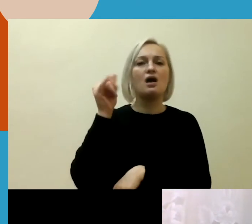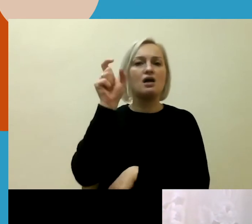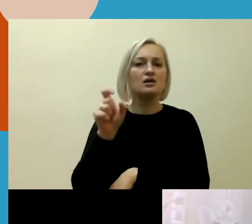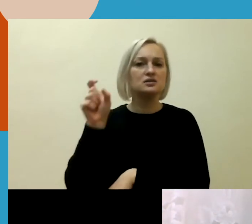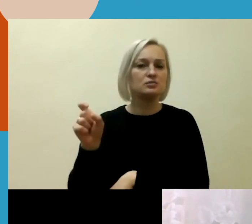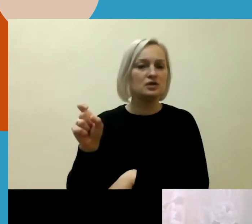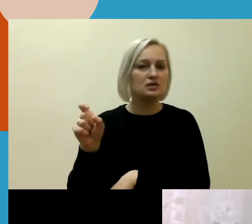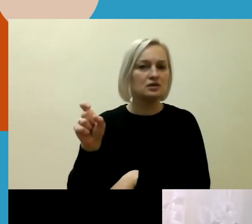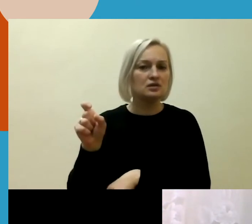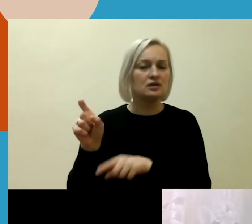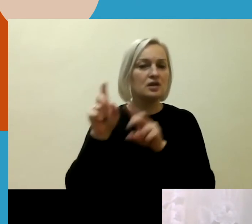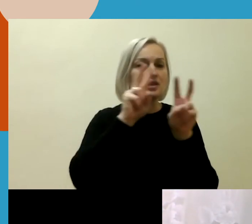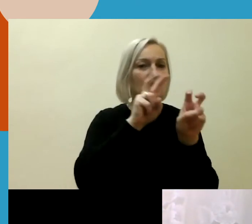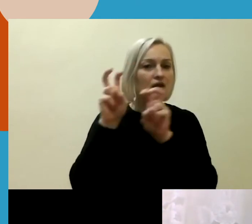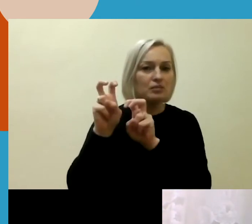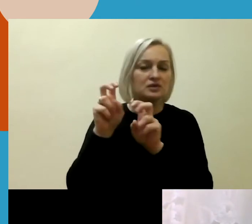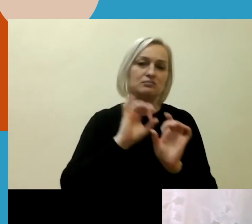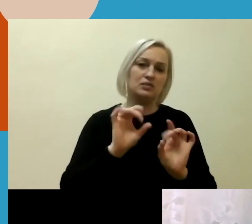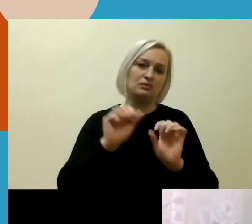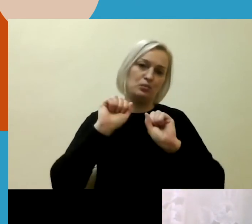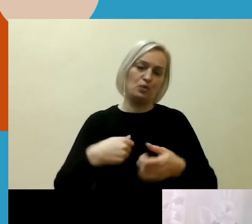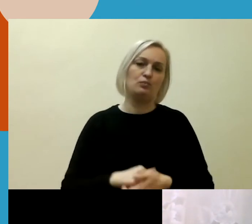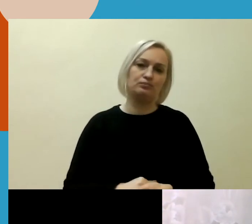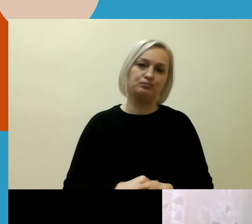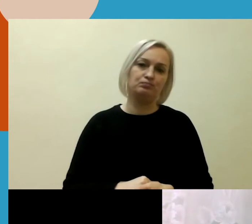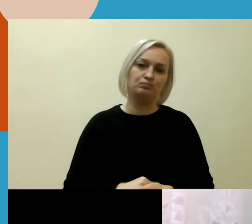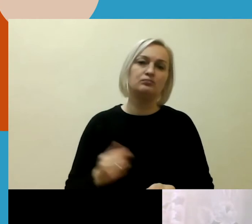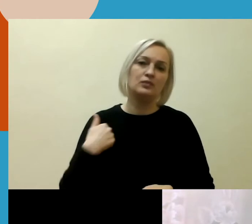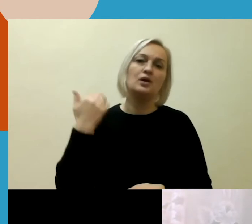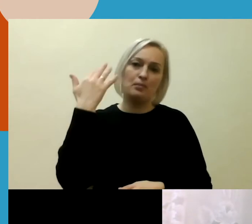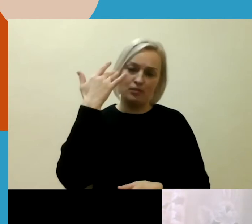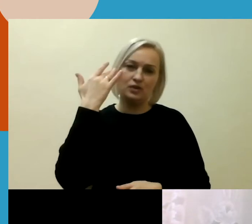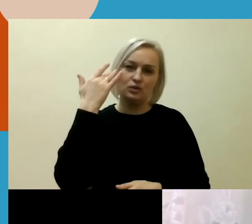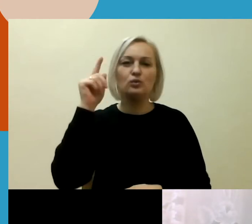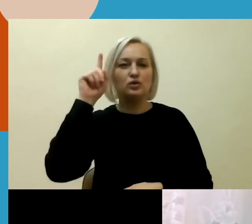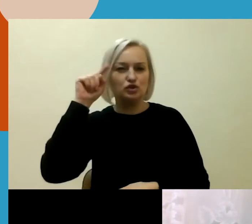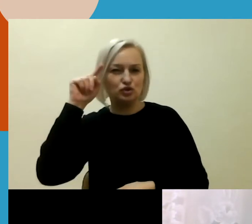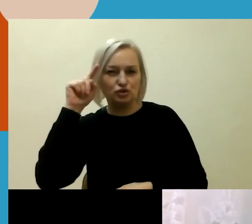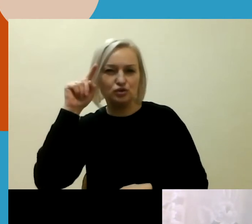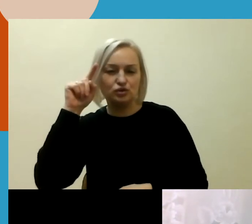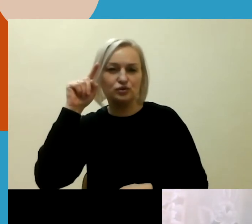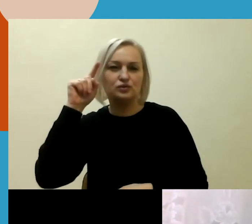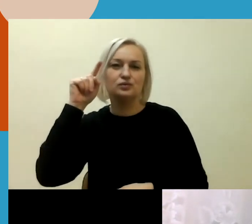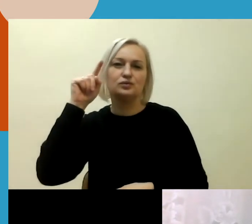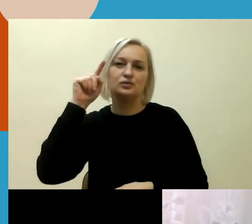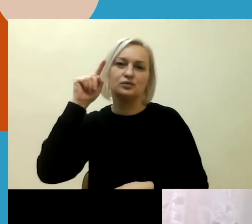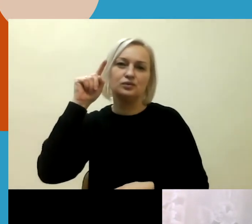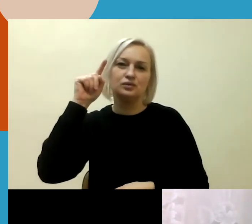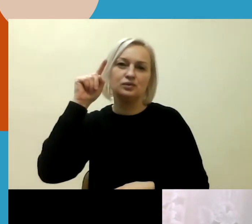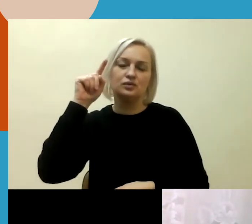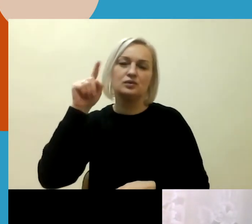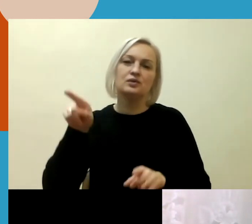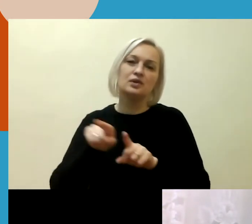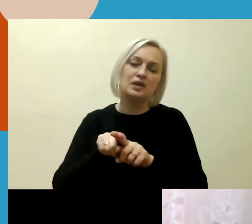Tam tikras temas ir manau, kad tikrai tų žinių ir kažkokiu tai per